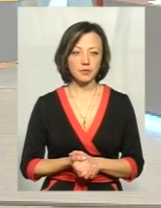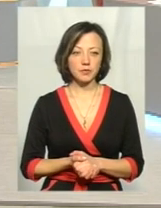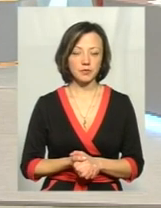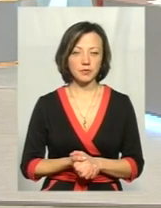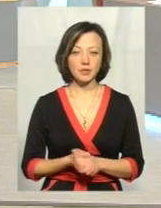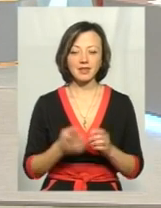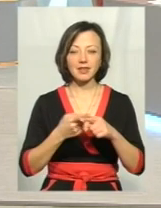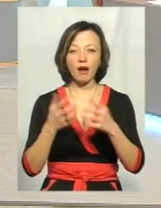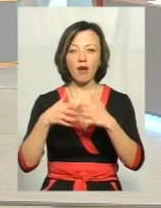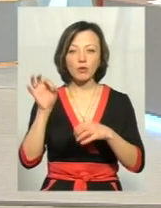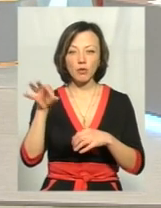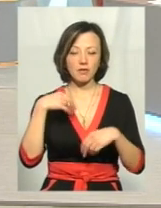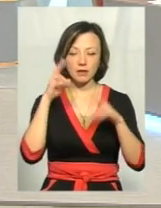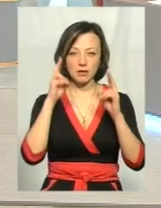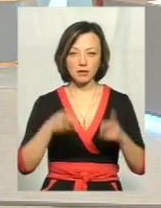цих автоматів.